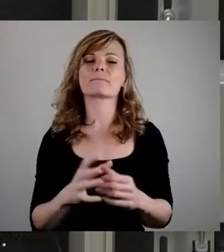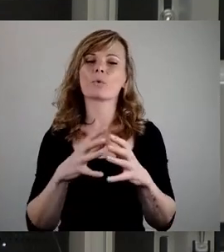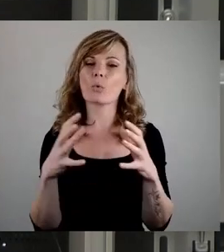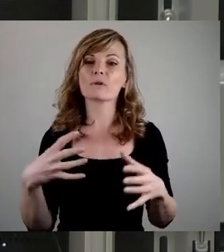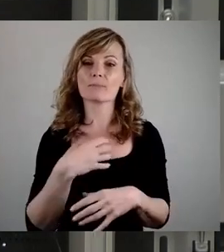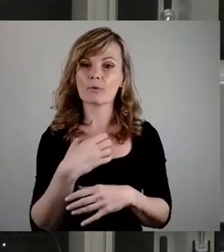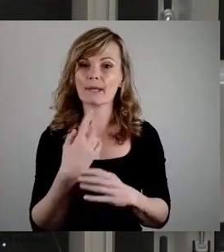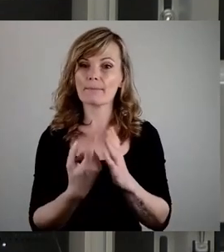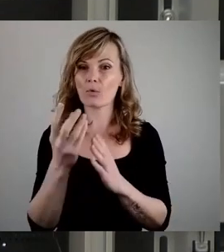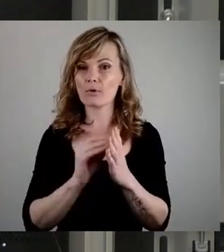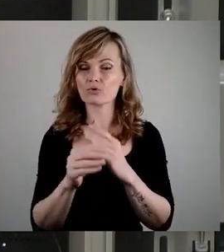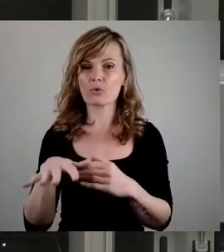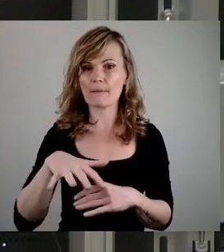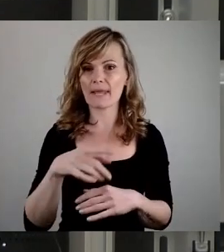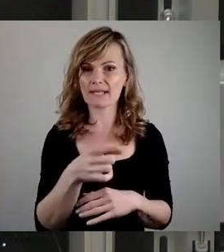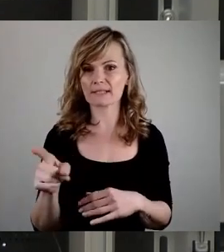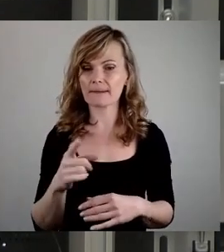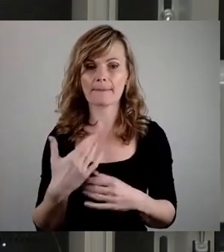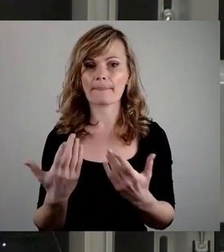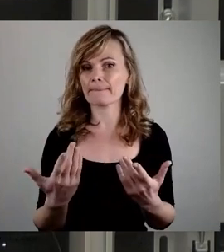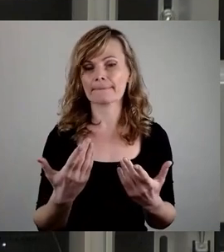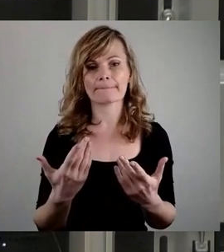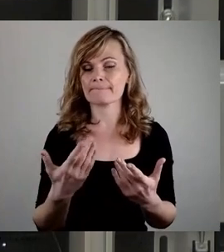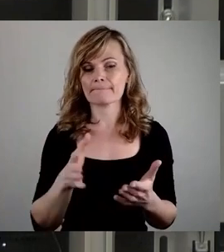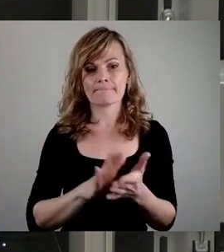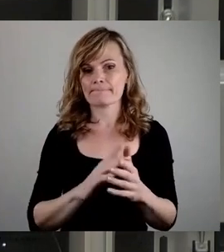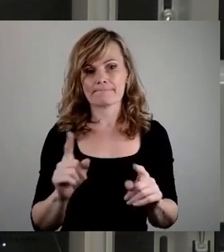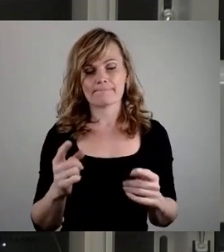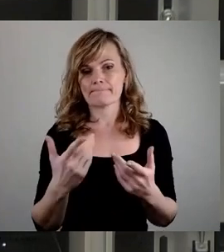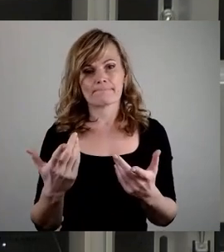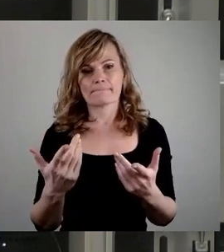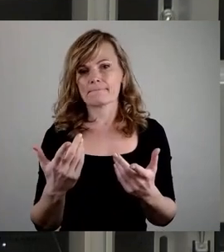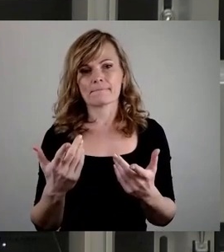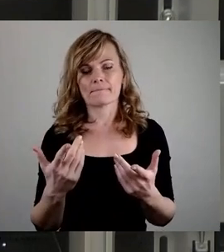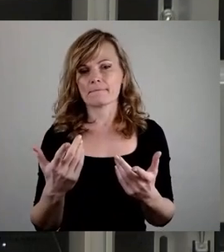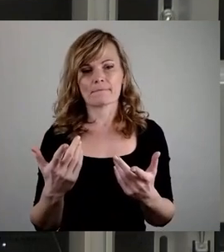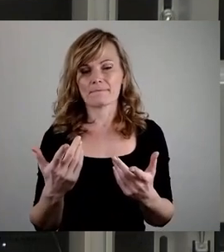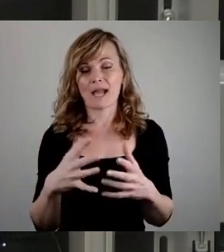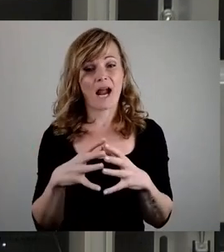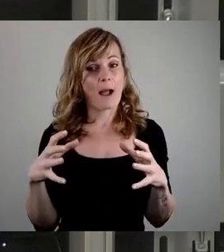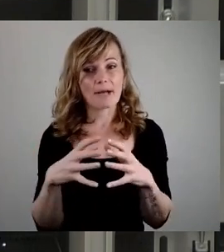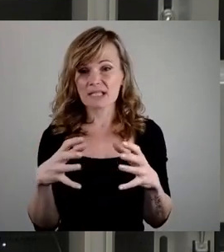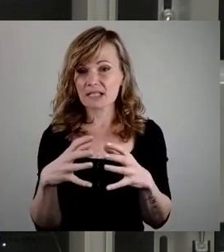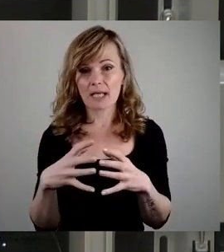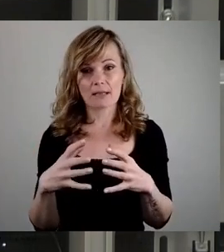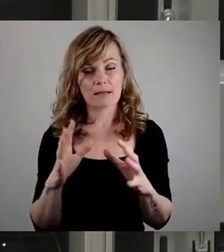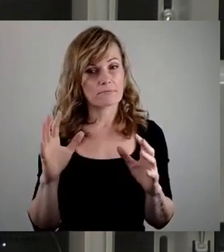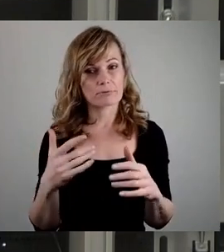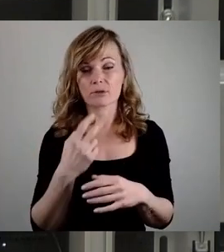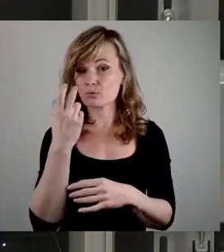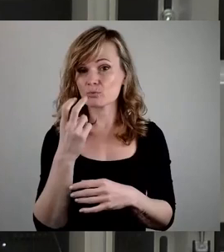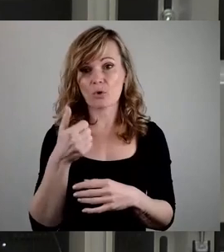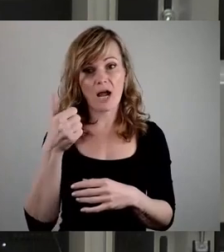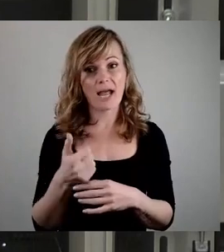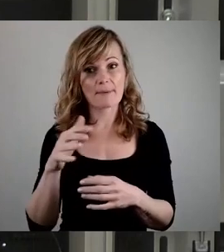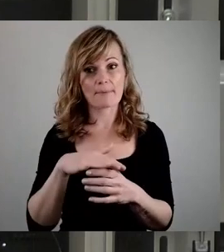Oberschulplätze kommt überhaupt nicht zum Tragen. Die sind am Rande der Kapazitäten. Suchen Sie mal bitte einen Platz